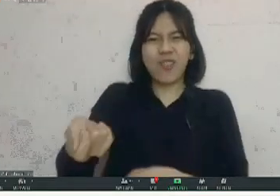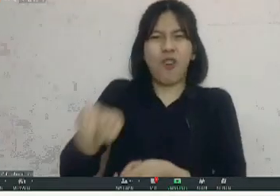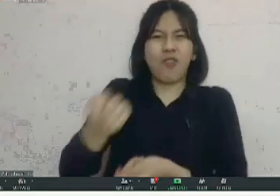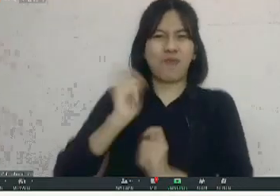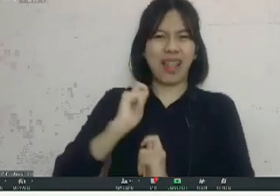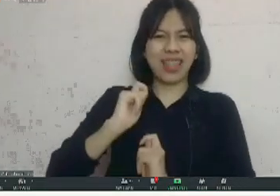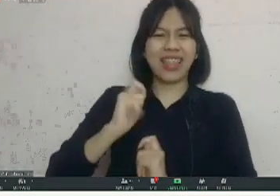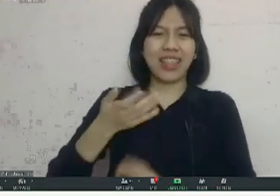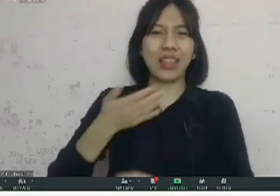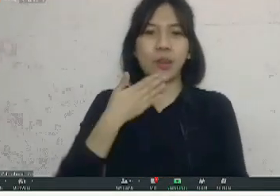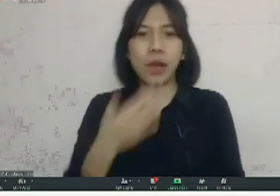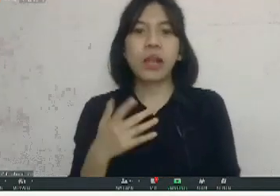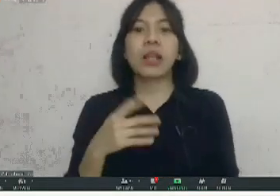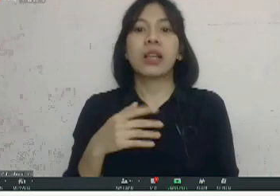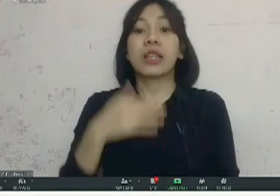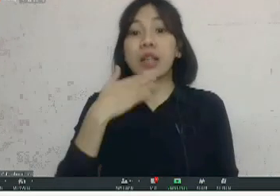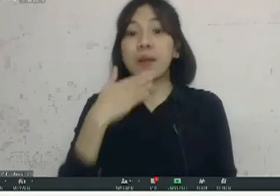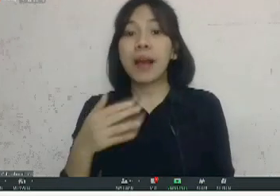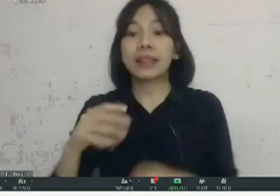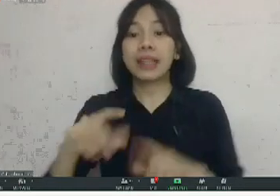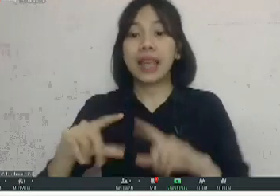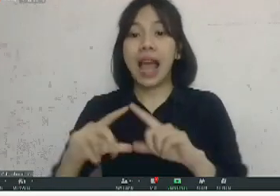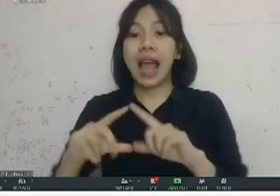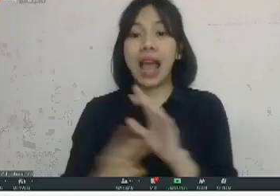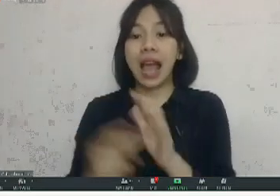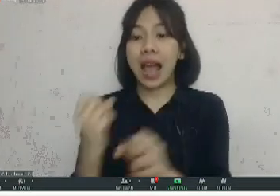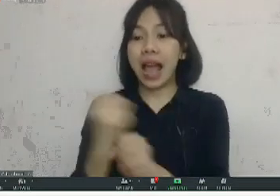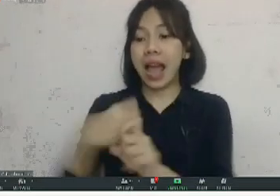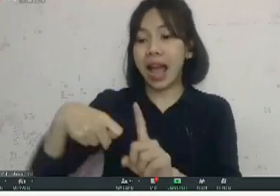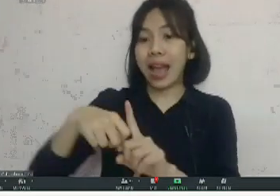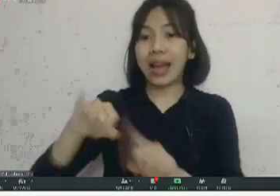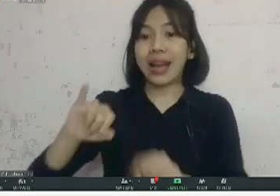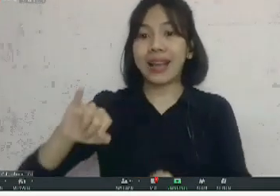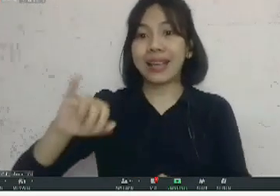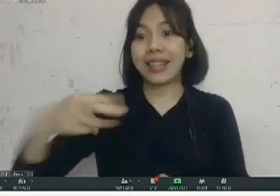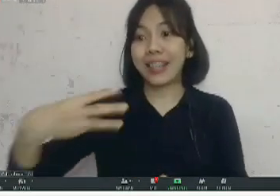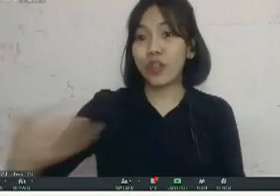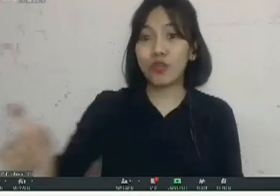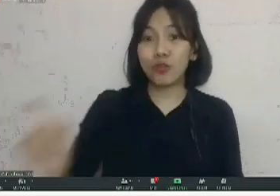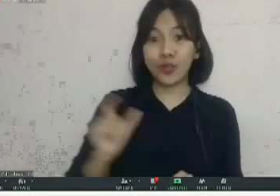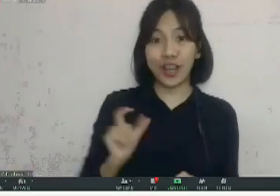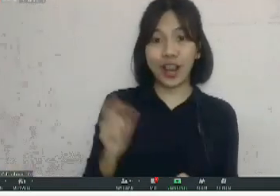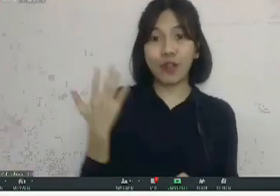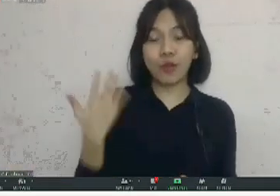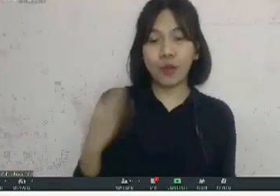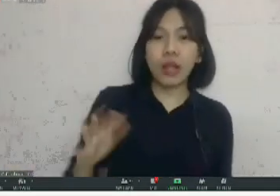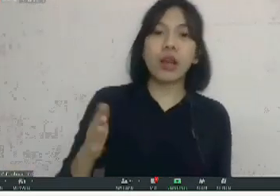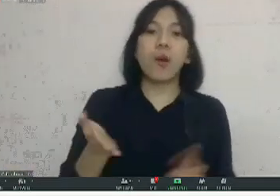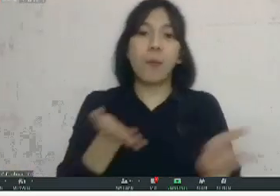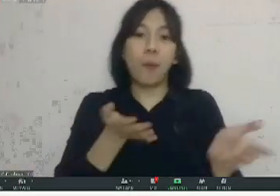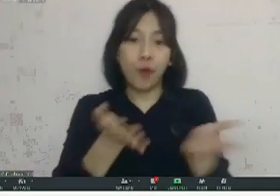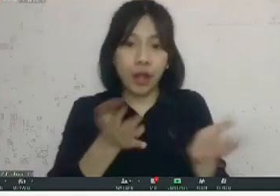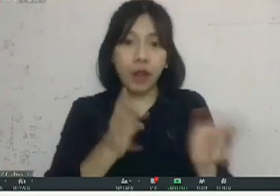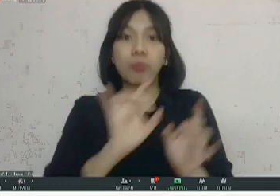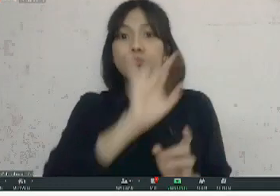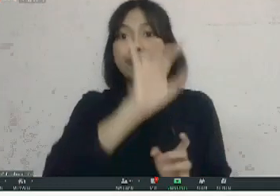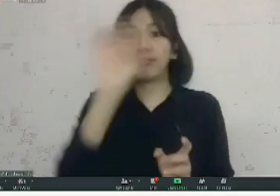kasih kepada staff khusus presiden Mbak Yudistia sudah mengundang lalu juga kepada Moderato dan lainnya